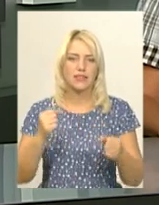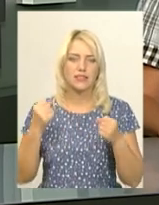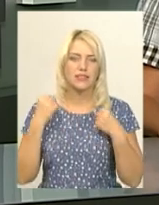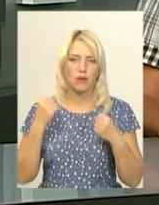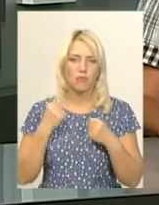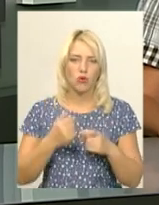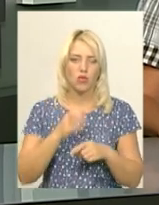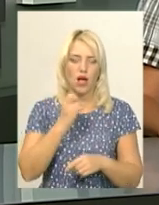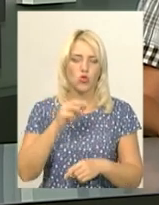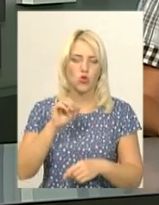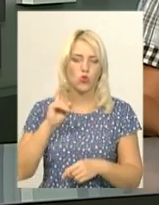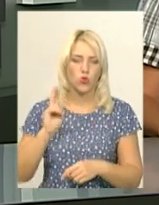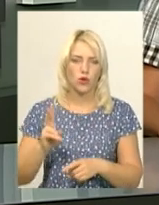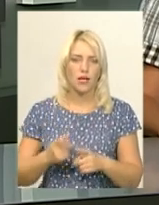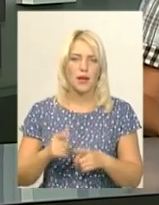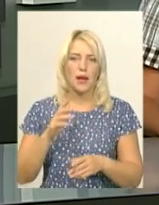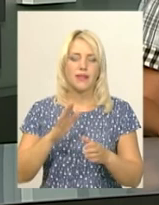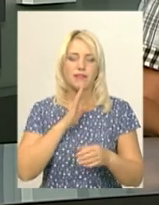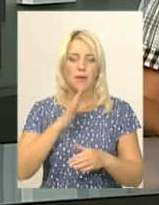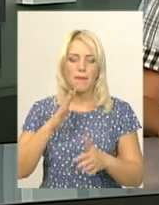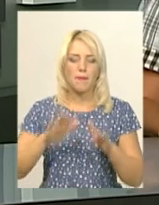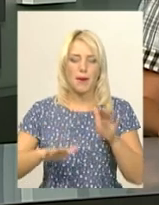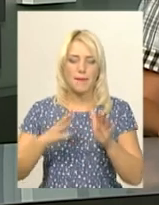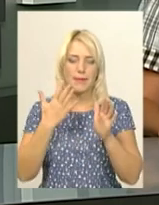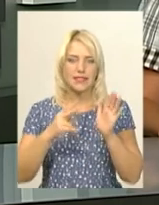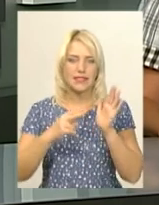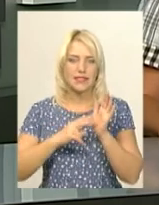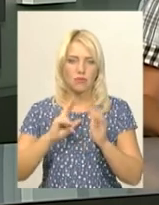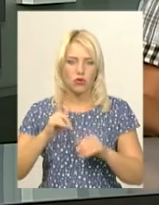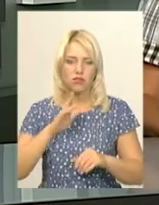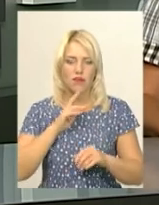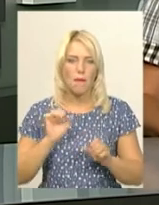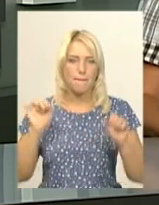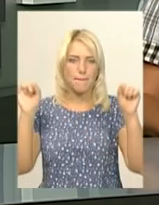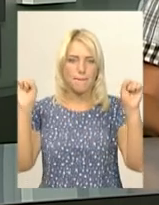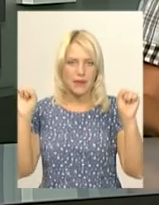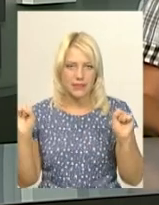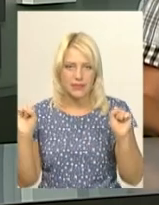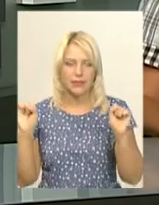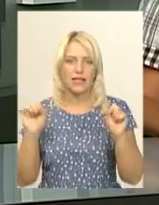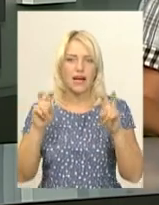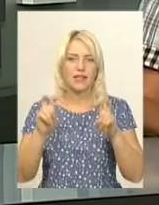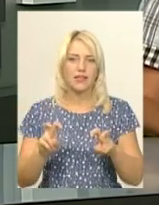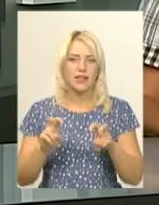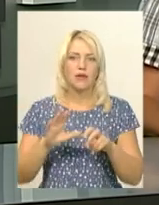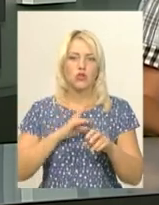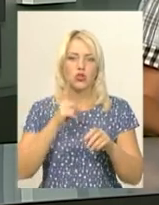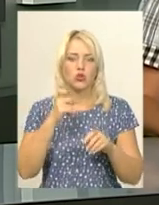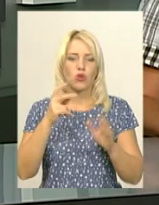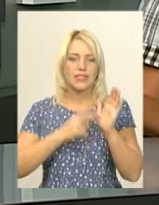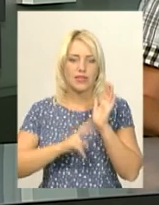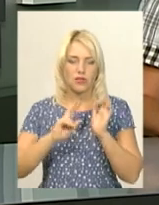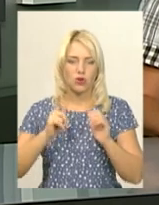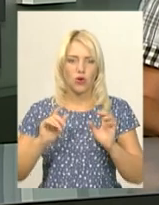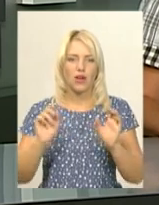серед дівчат у ваговій категорії – 57 кілограмів. У присіданні дівчина втримала штангу вагою 170 кілограмів, у жимі